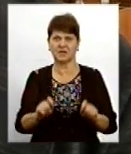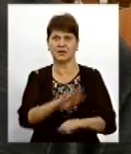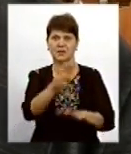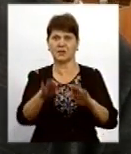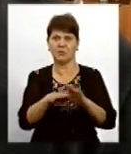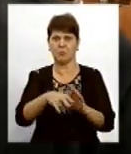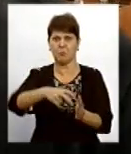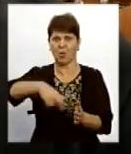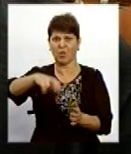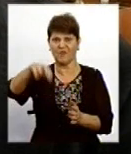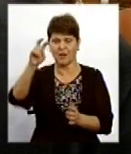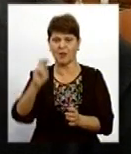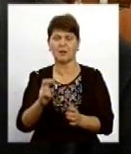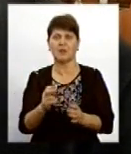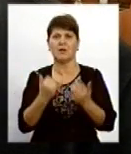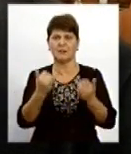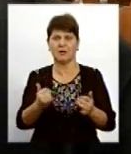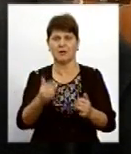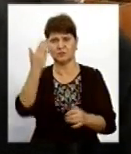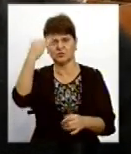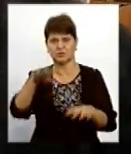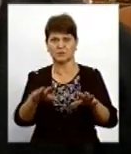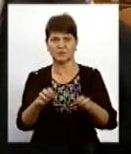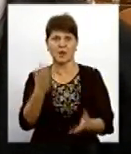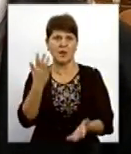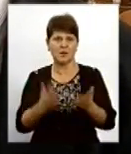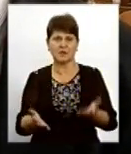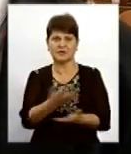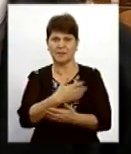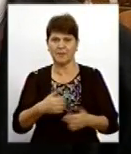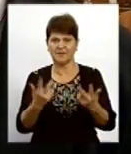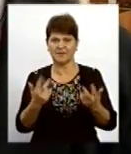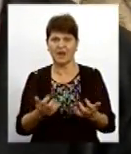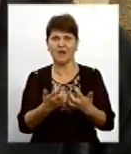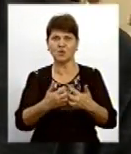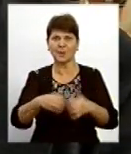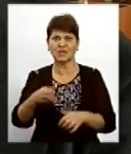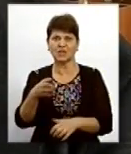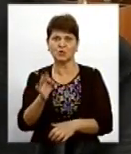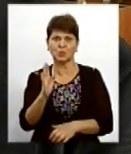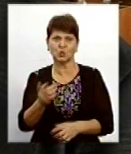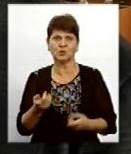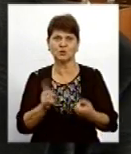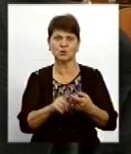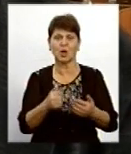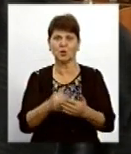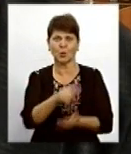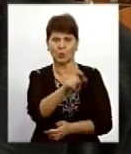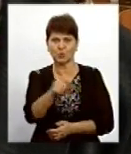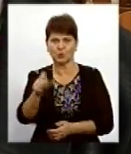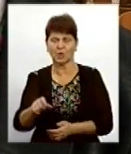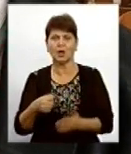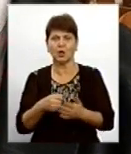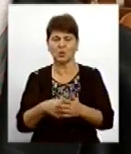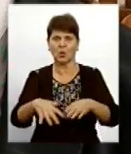ми визнаємо когось жителем, то відповідно автоматично ми будемо долучати їх до людей, до населення